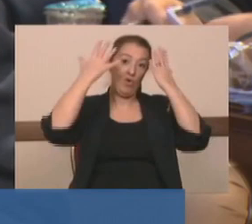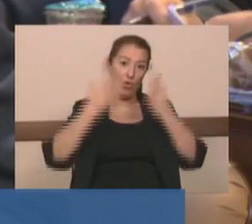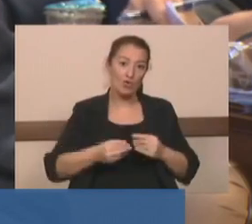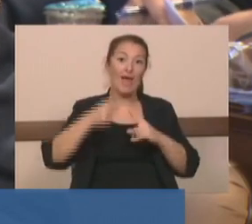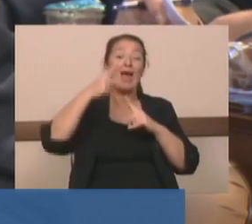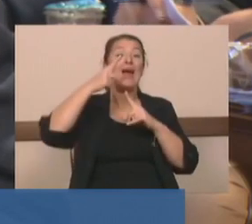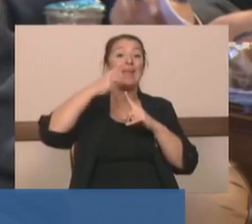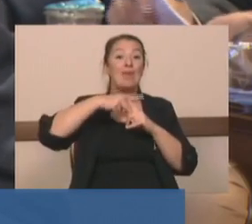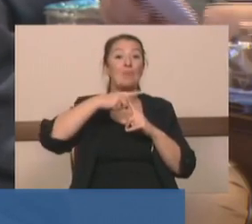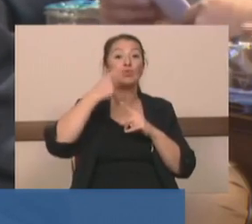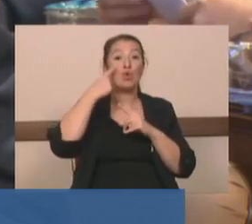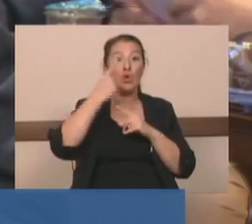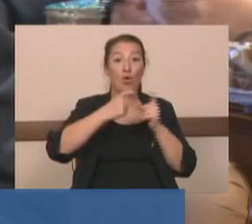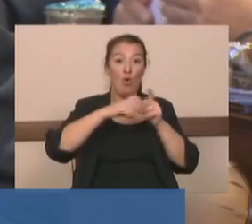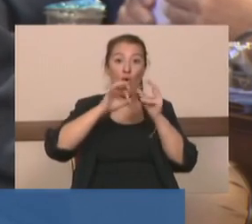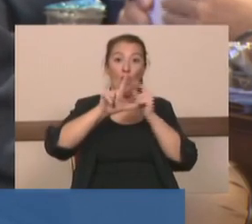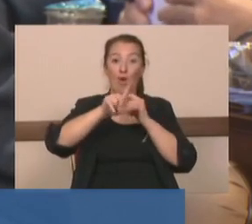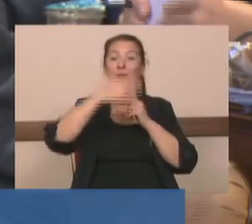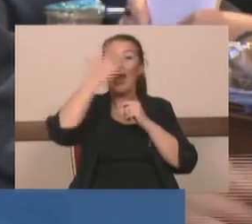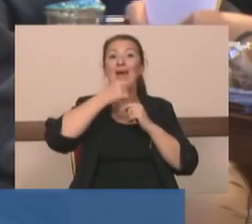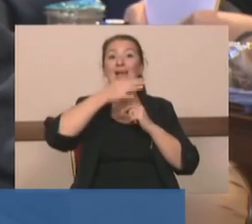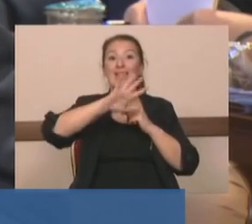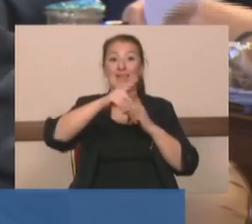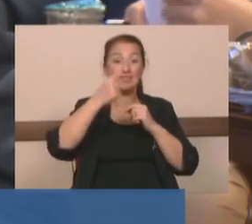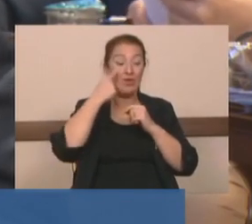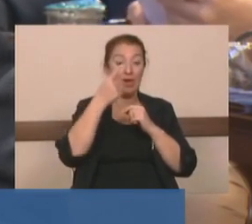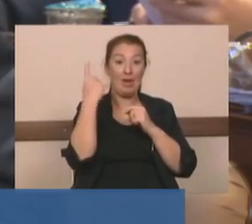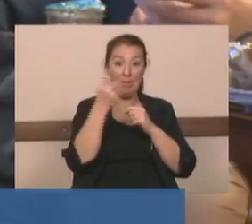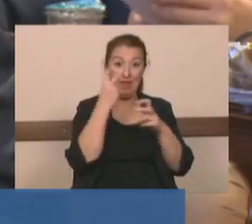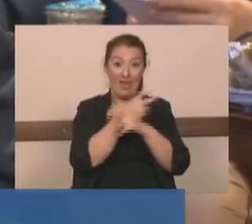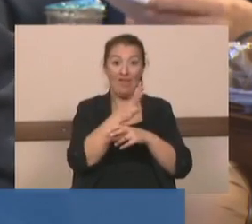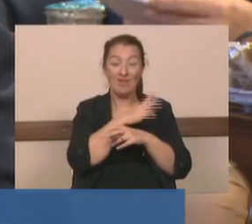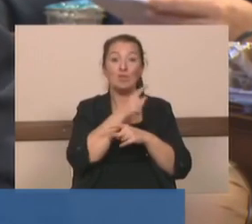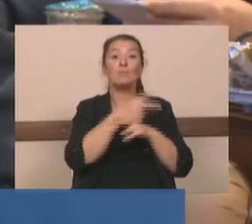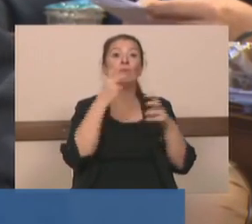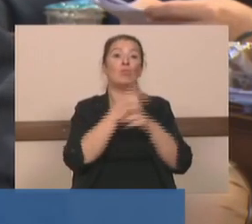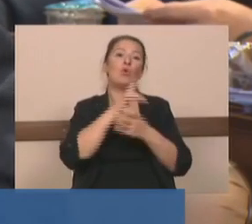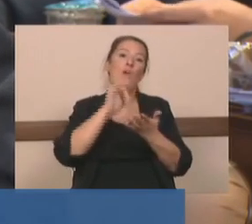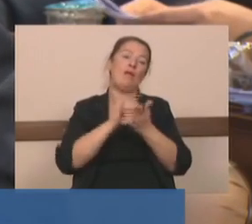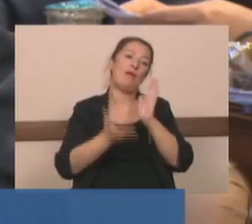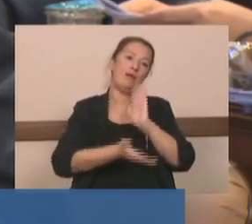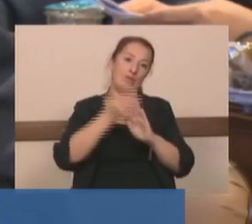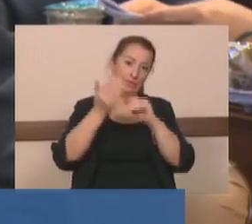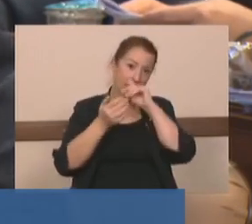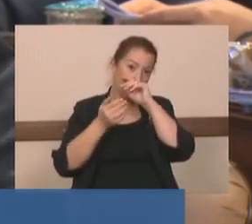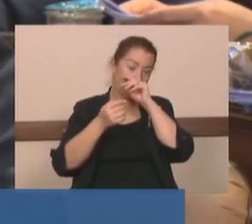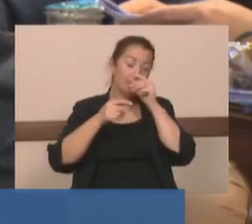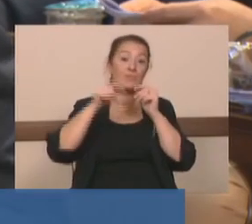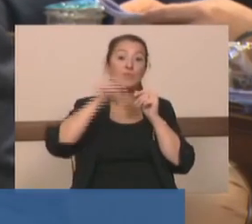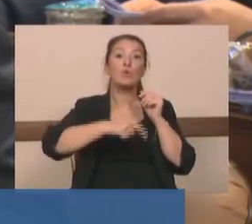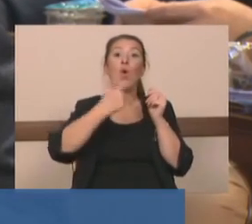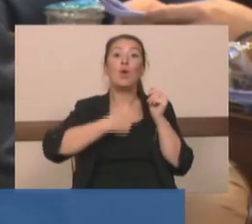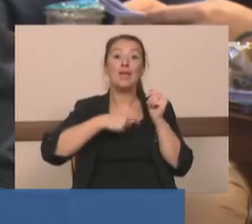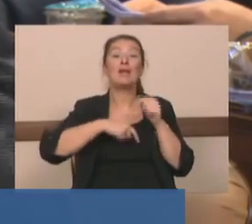Karadeniz'den gelecek herhangi bir risk söz konusuysa bu riski de ortadan kaldıracaktır. Bunun özellikle bugün